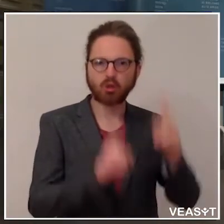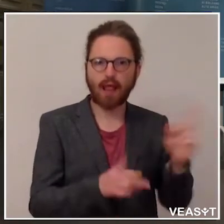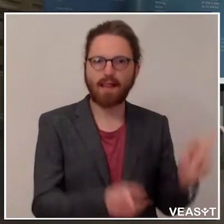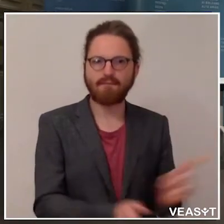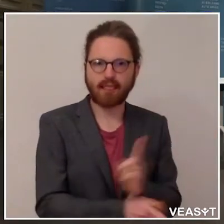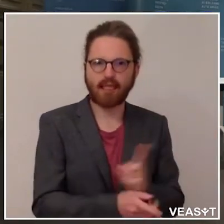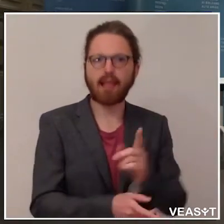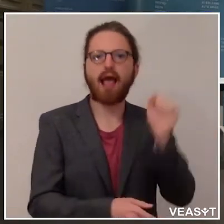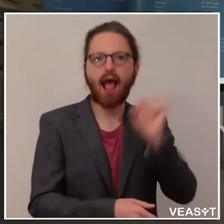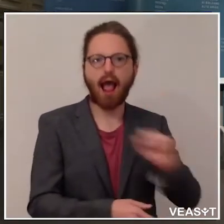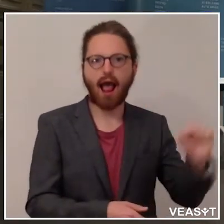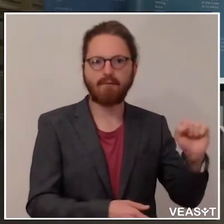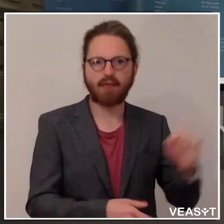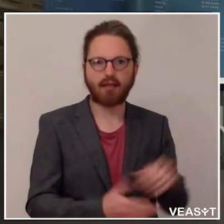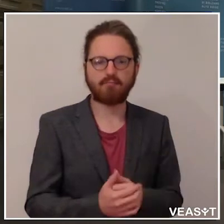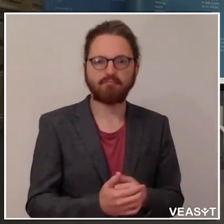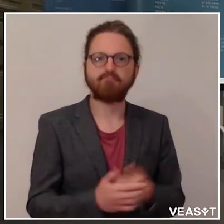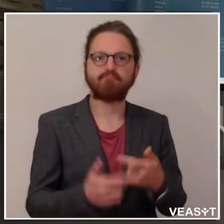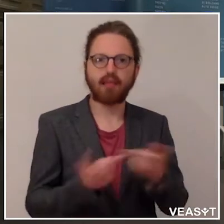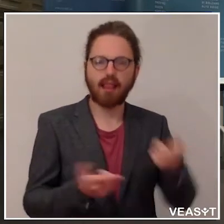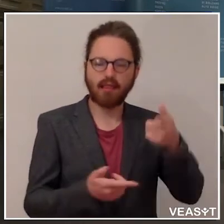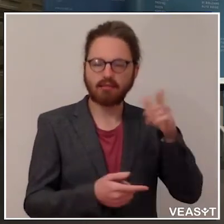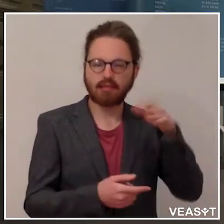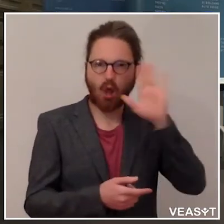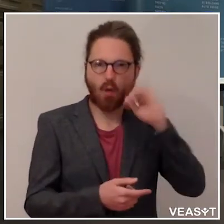Das Wort an den Landeshauptmann Arno Kompatscher.